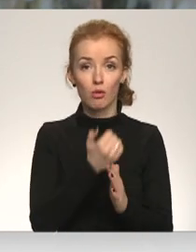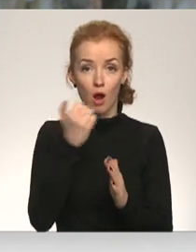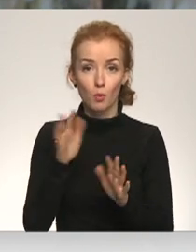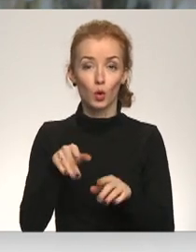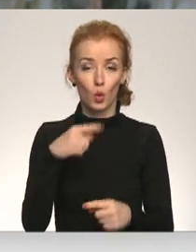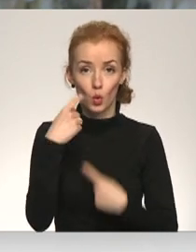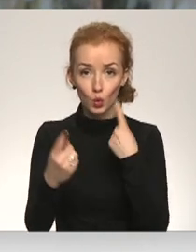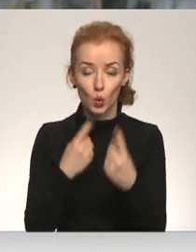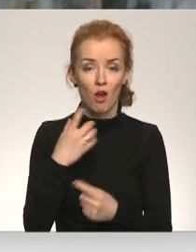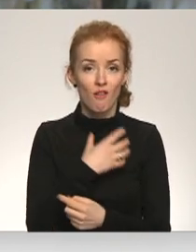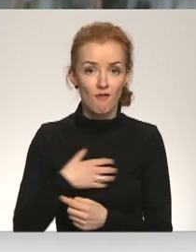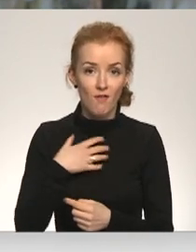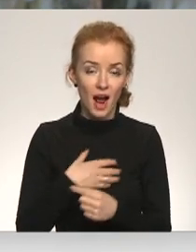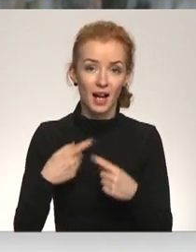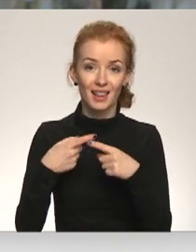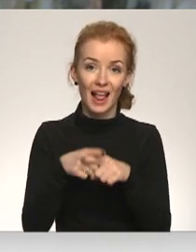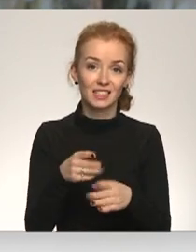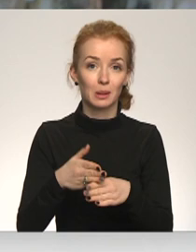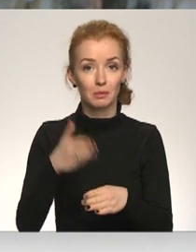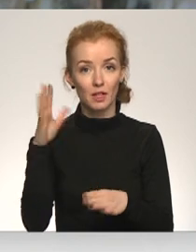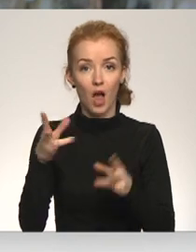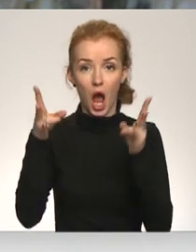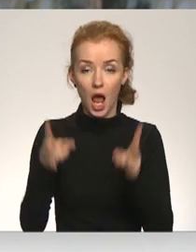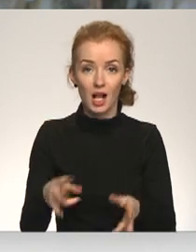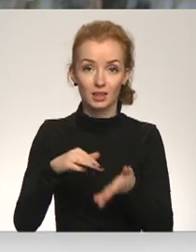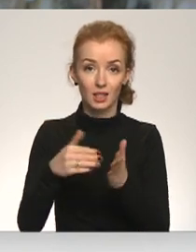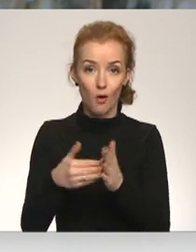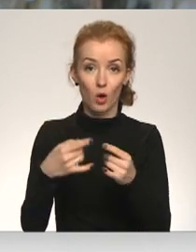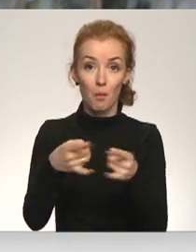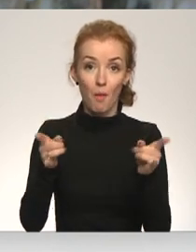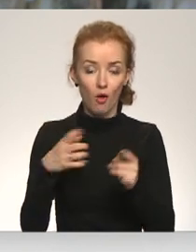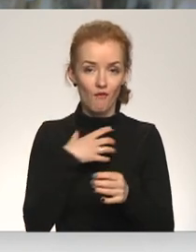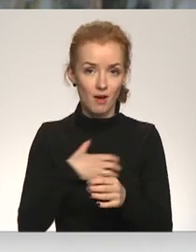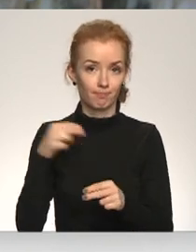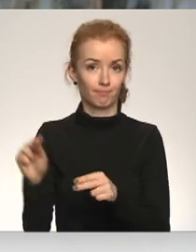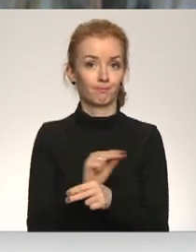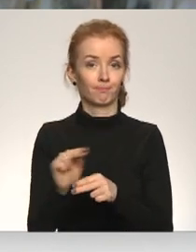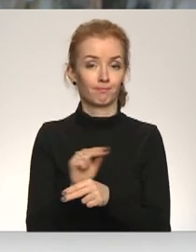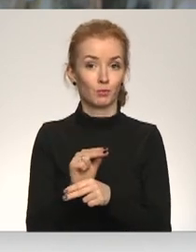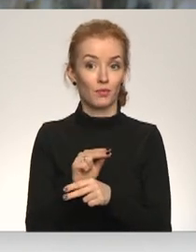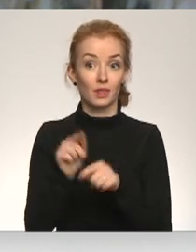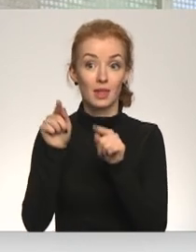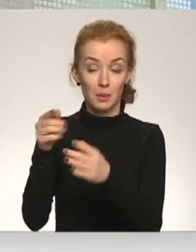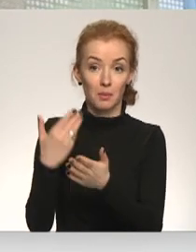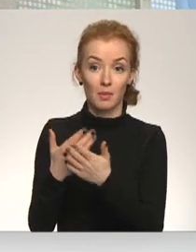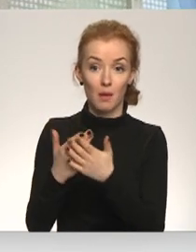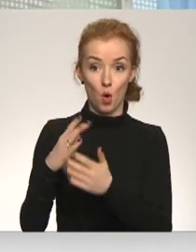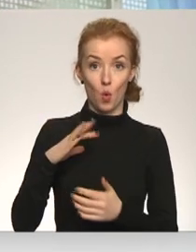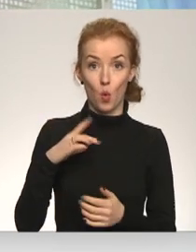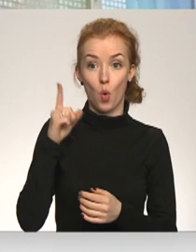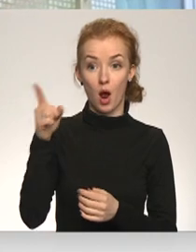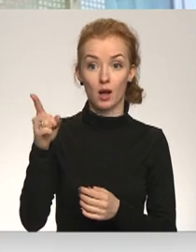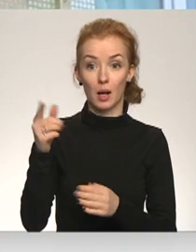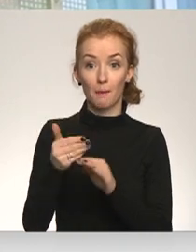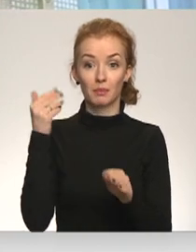jautājums par nepieciešamību tehniski bīstamo vai ārkārt stāvokli esošo balkonu remontam. Šāds piemērs arī šī māja ogre, kur